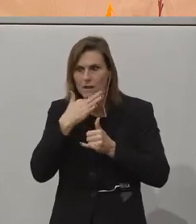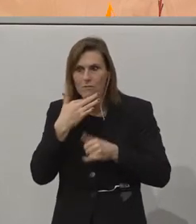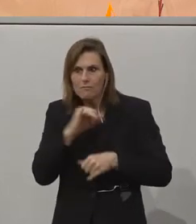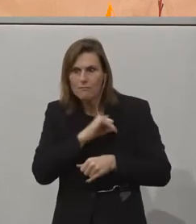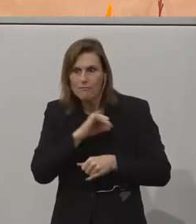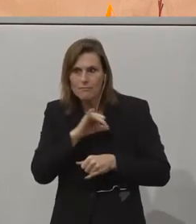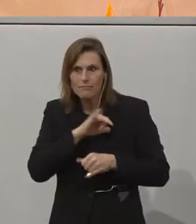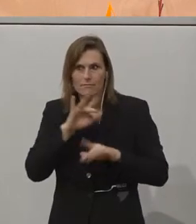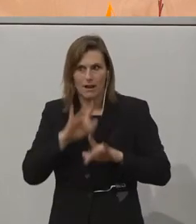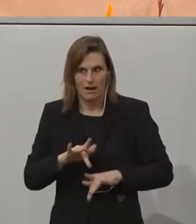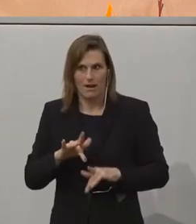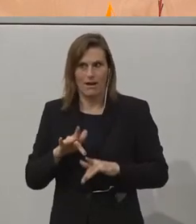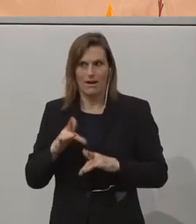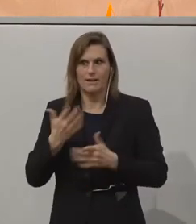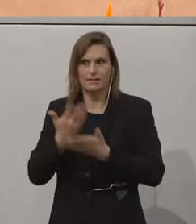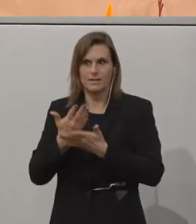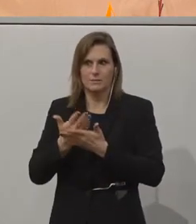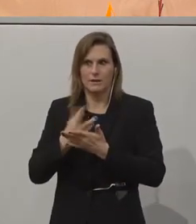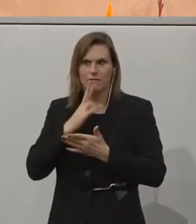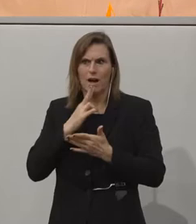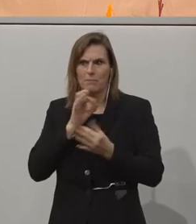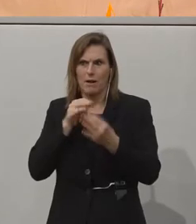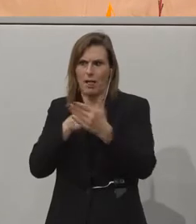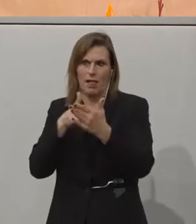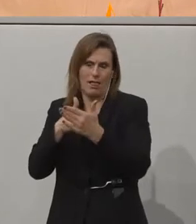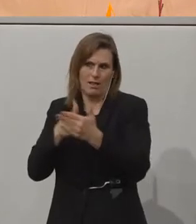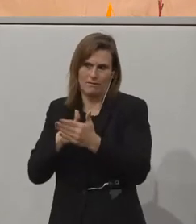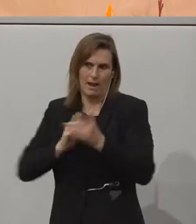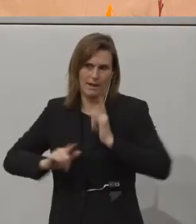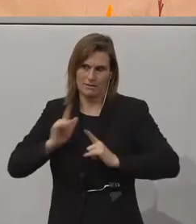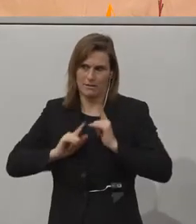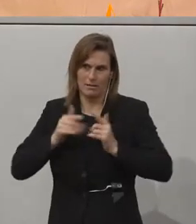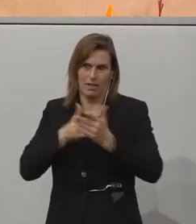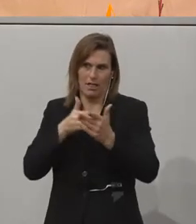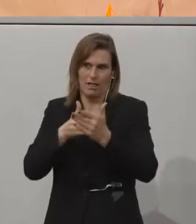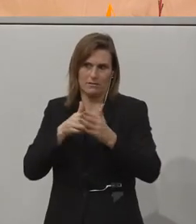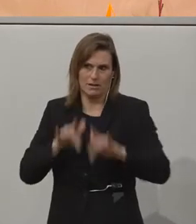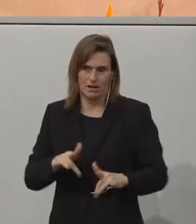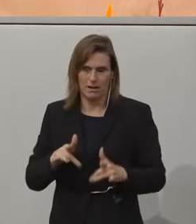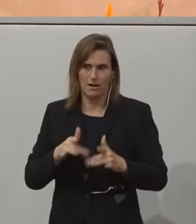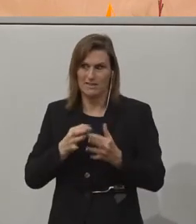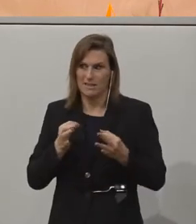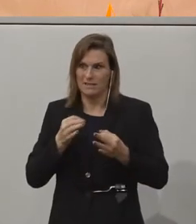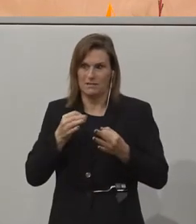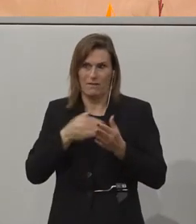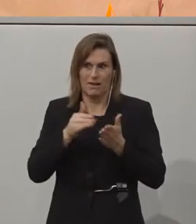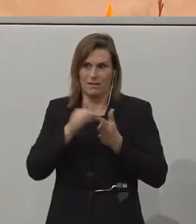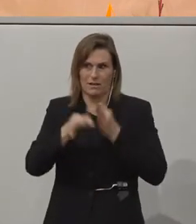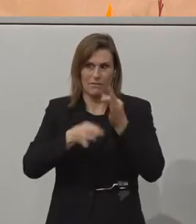ist. Und es ist in Wahrheit nichts weitergegangen, leider Gottes. Wir werden, Sie werden die Möglichkeit haben, meine Damen und Herren,